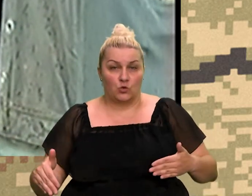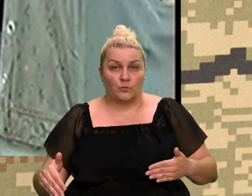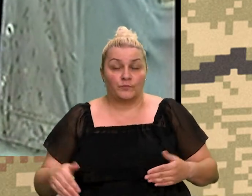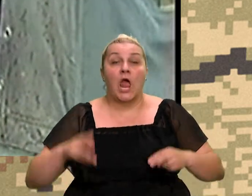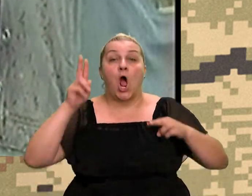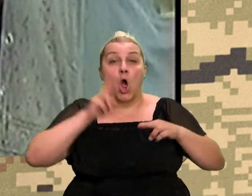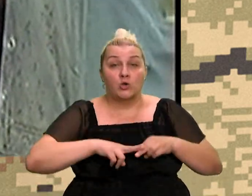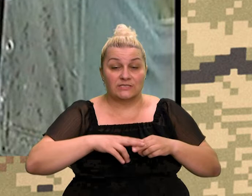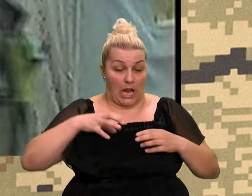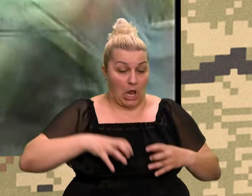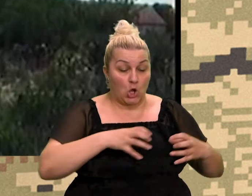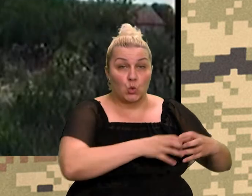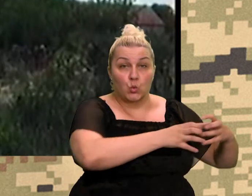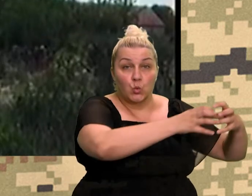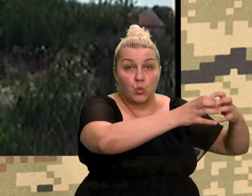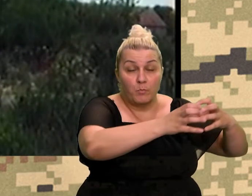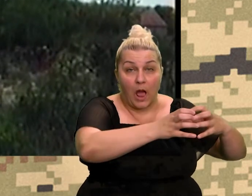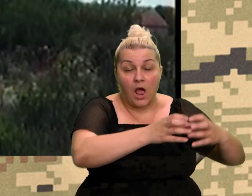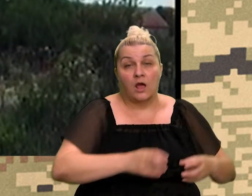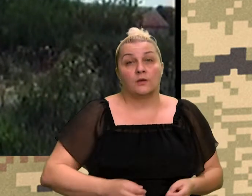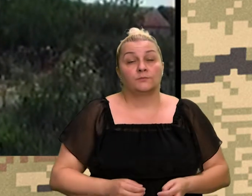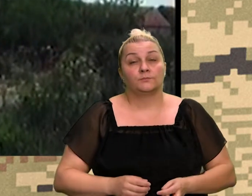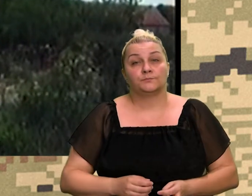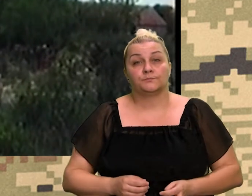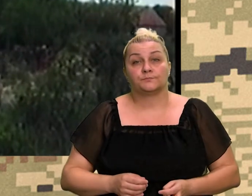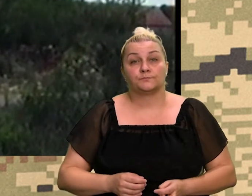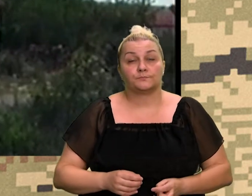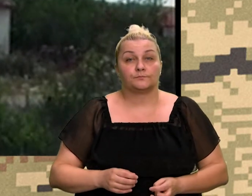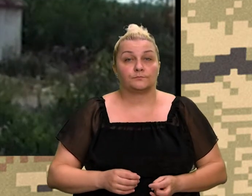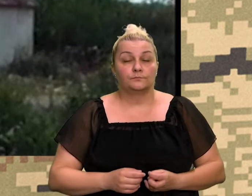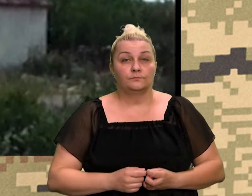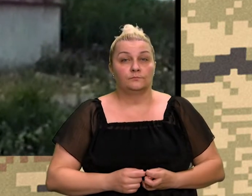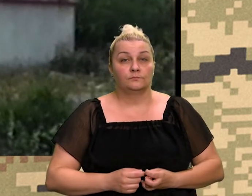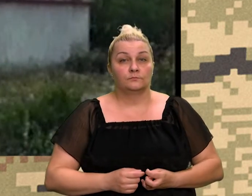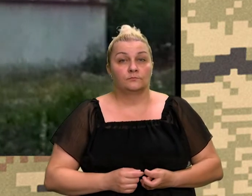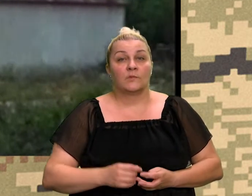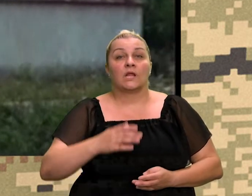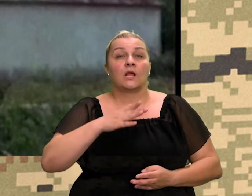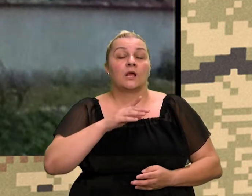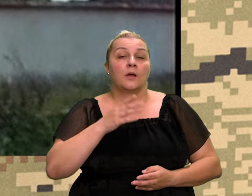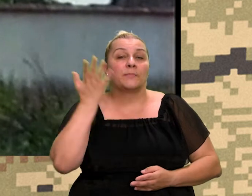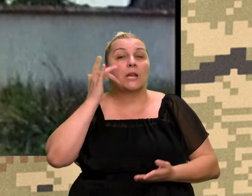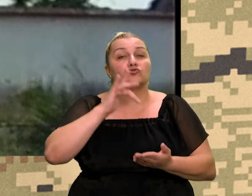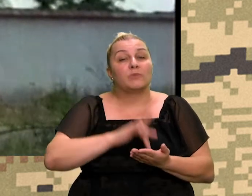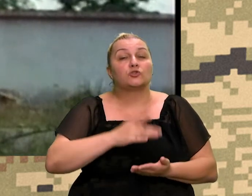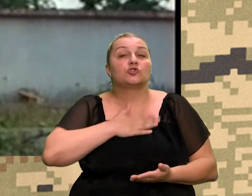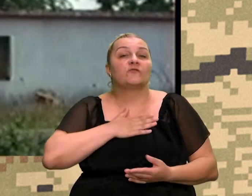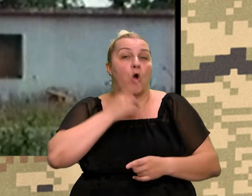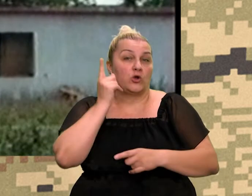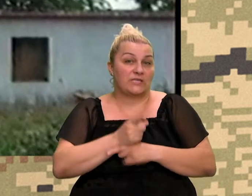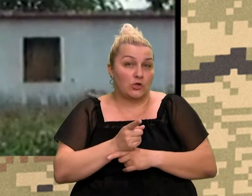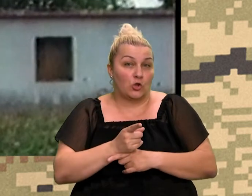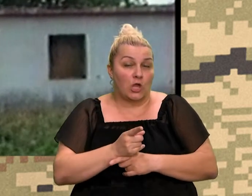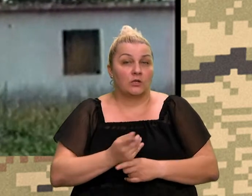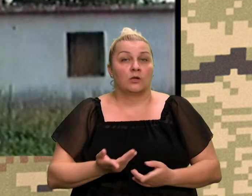su djelovale u onome dijelu gdje su one imali zadatak. Znači, još uvijek je bilo otpora. To je se,